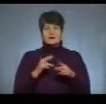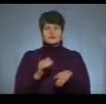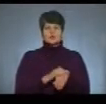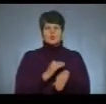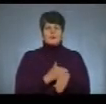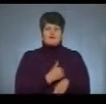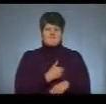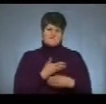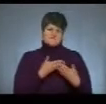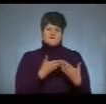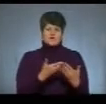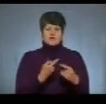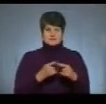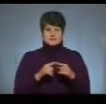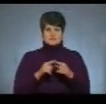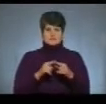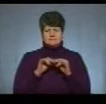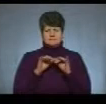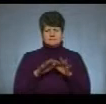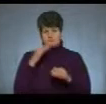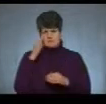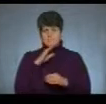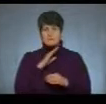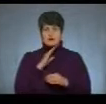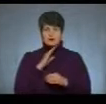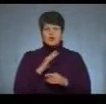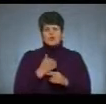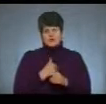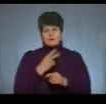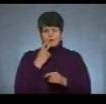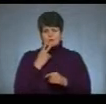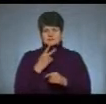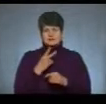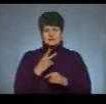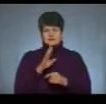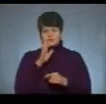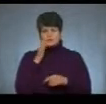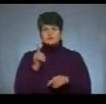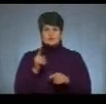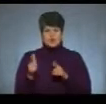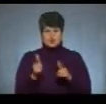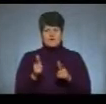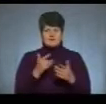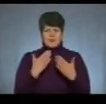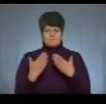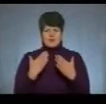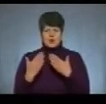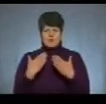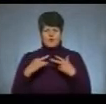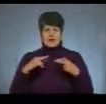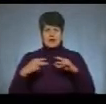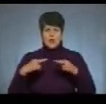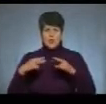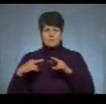за такий вчинок батька. Сепаратисти хотіли показати, що вони готові на переговори щодо обміну